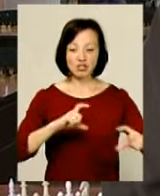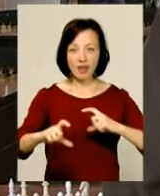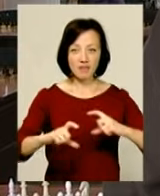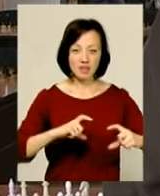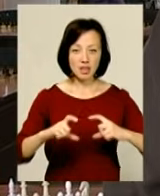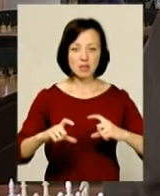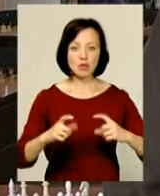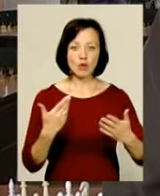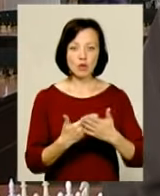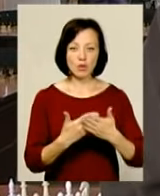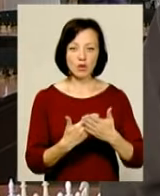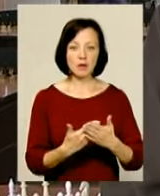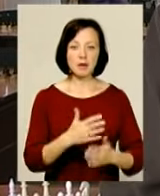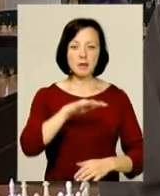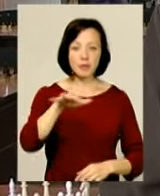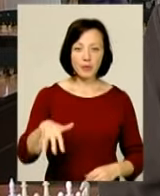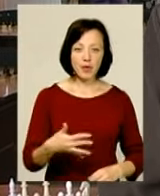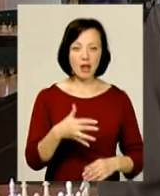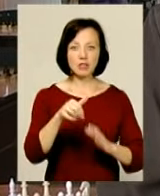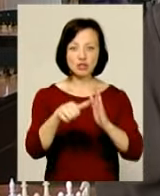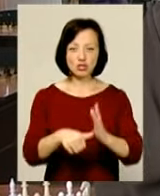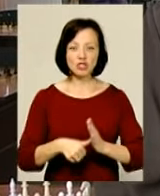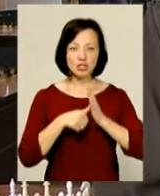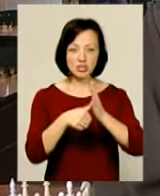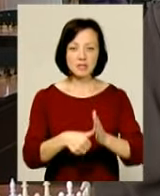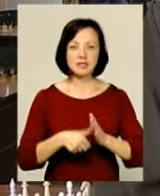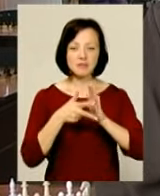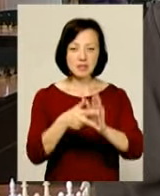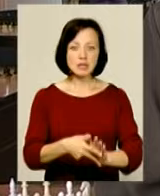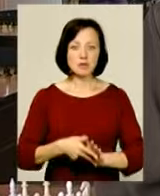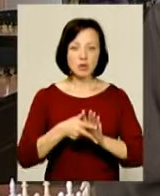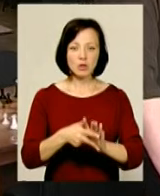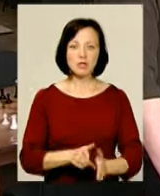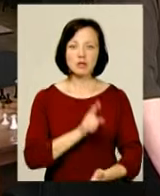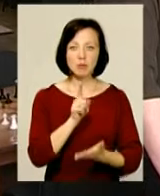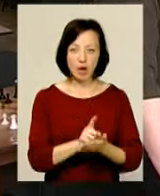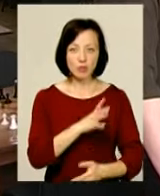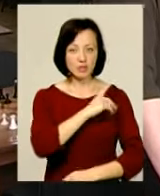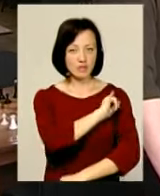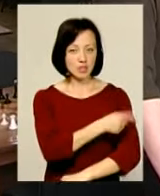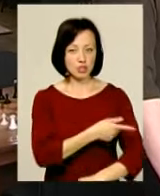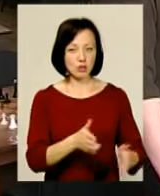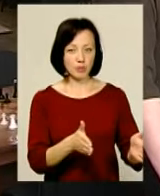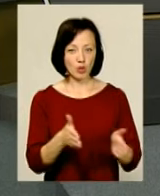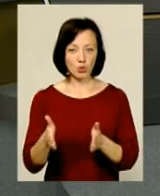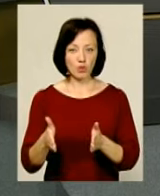десь 5-6-8 годин – це має бути певна фізична підготовка.